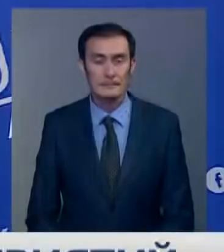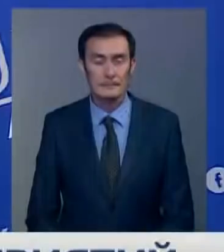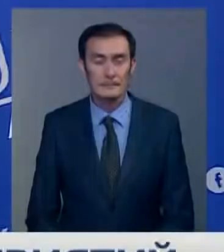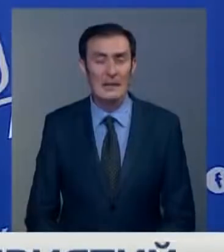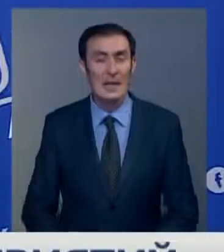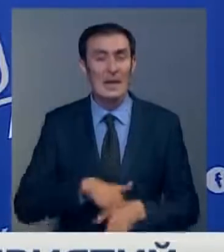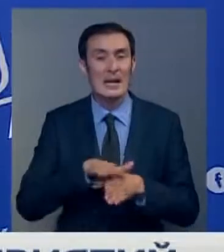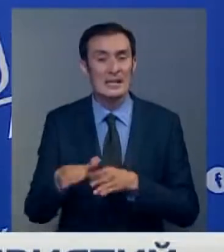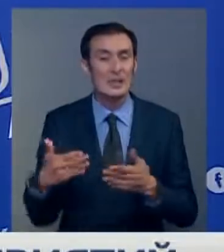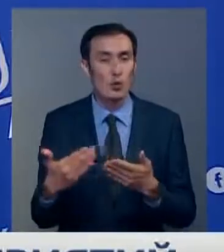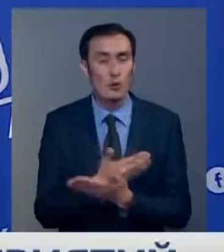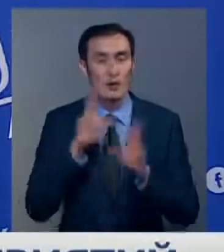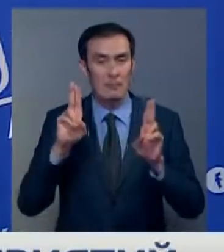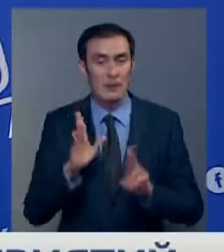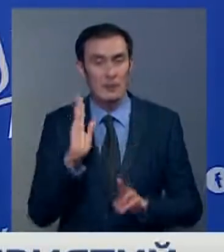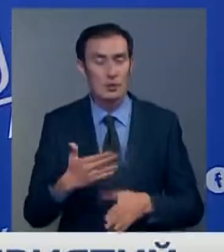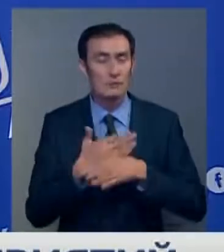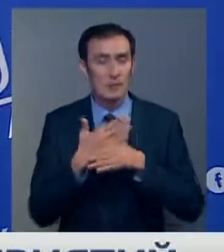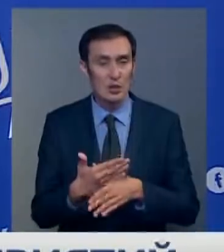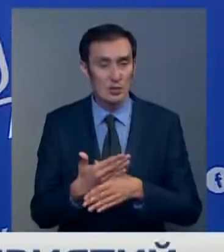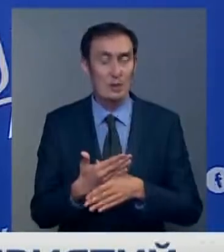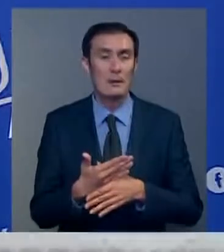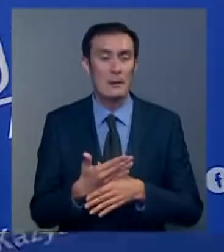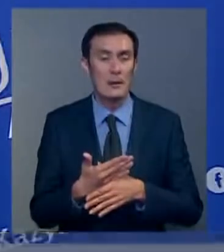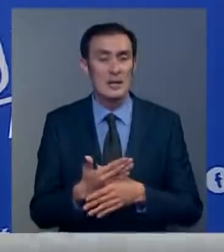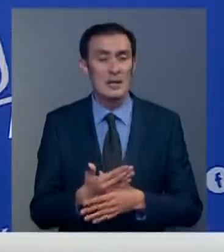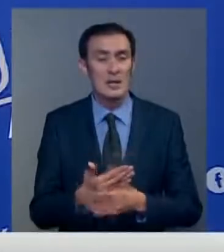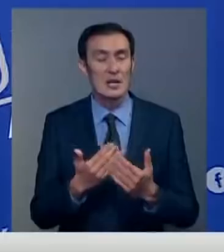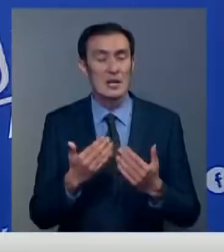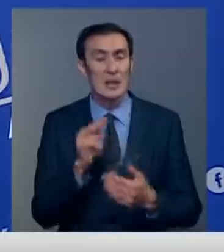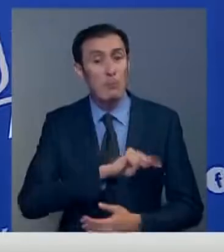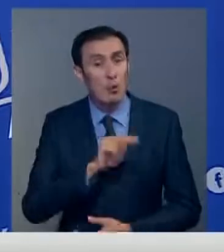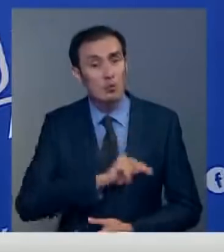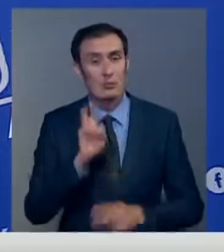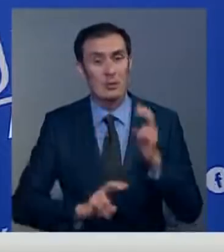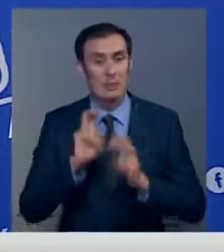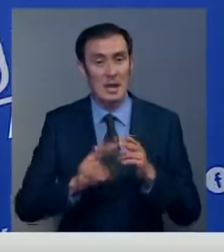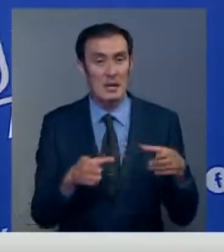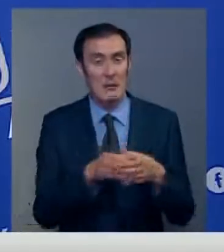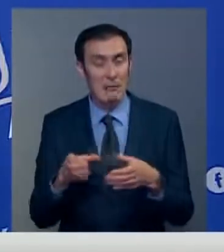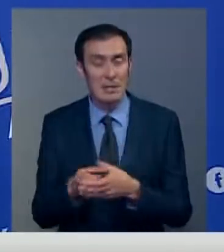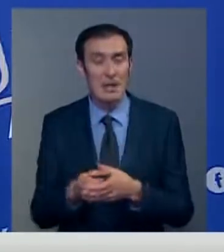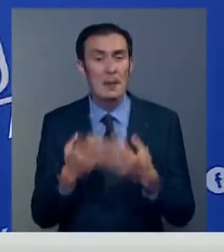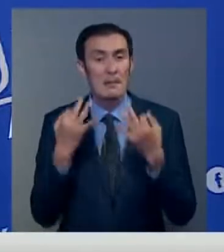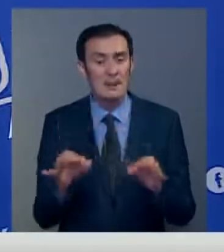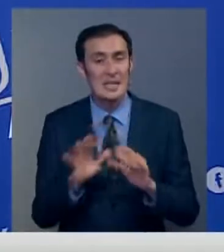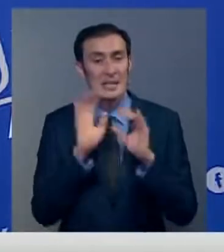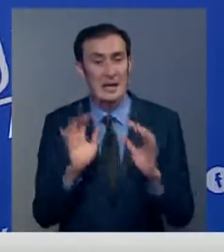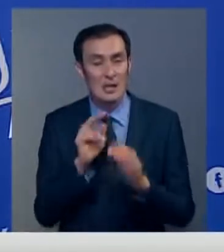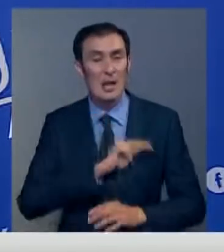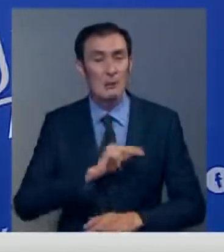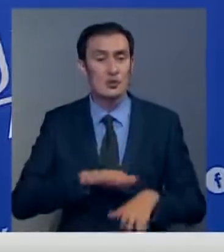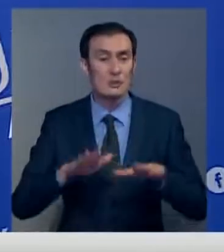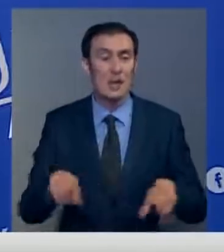Реализация новых подходов станет реальным механизмом поддержки действующих предприятий. Позволяя не только сохранить рабочие места,